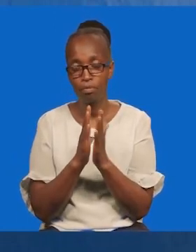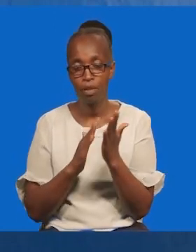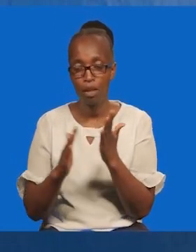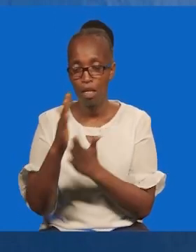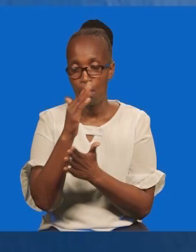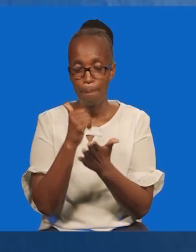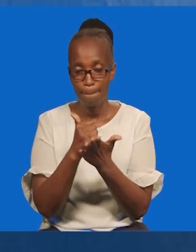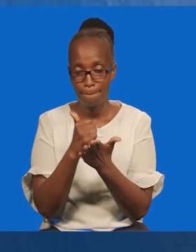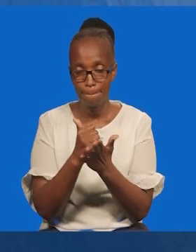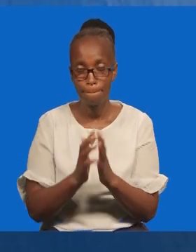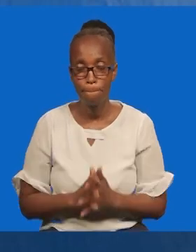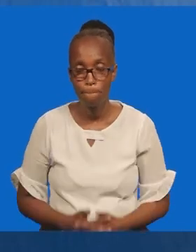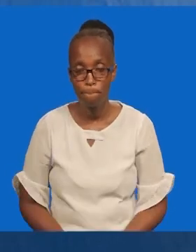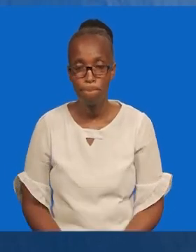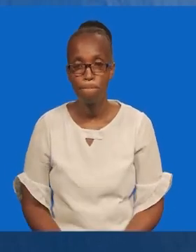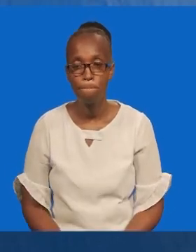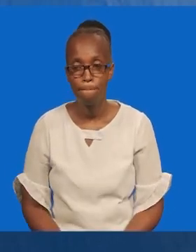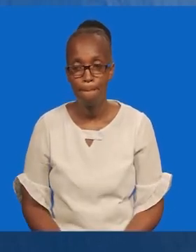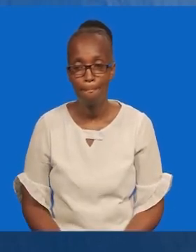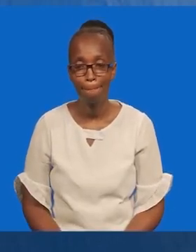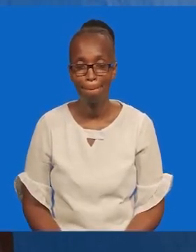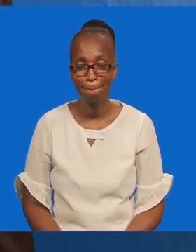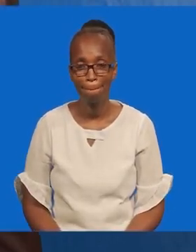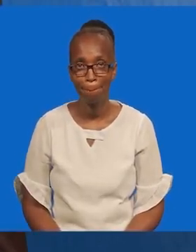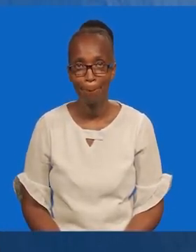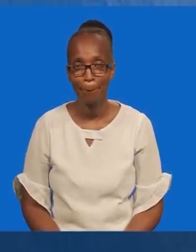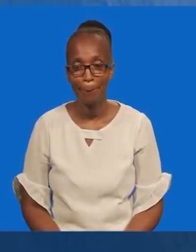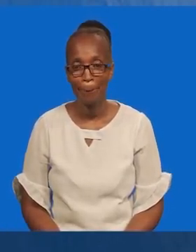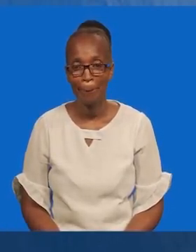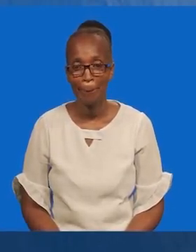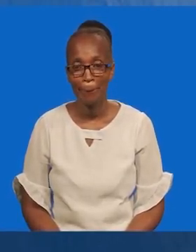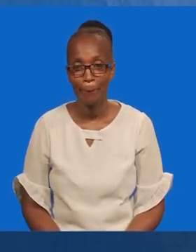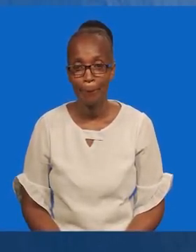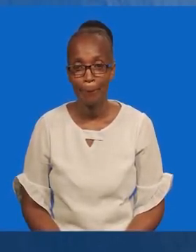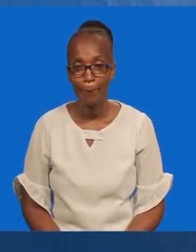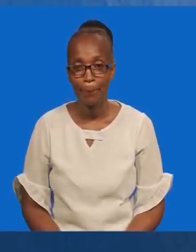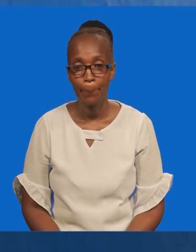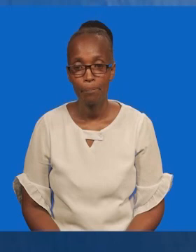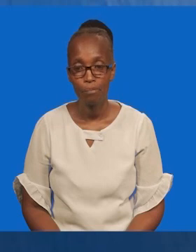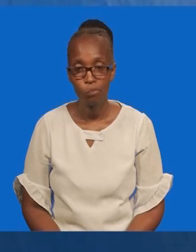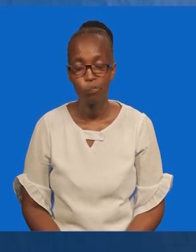vili vyomo, tunawamba na kuwamini. Amina. Basi mbezi mtazamaji.